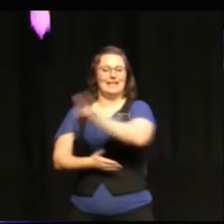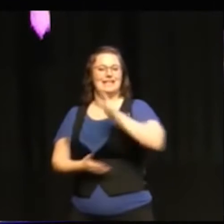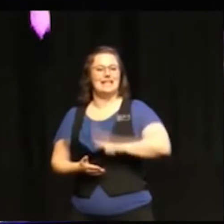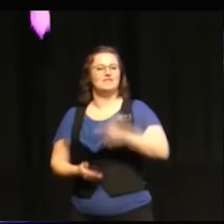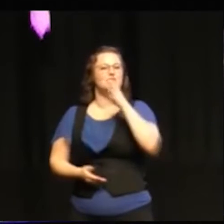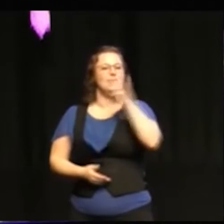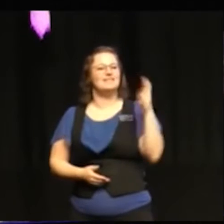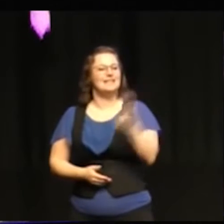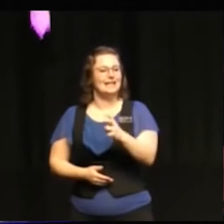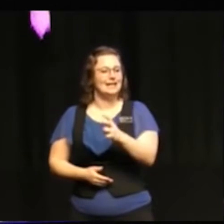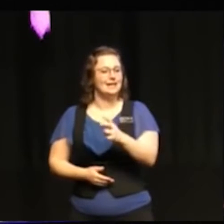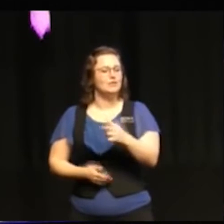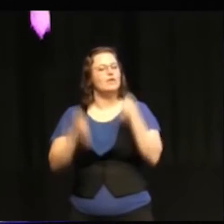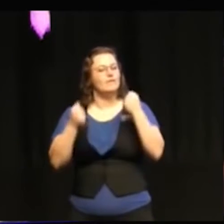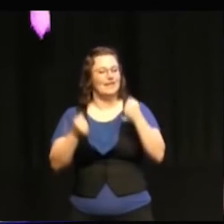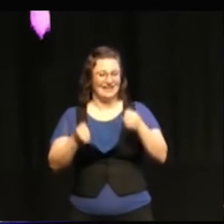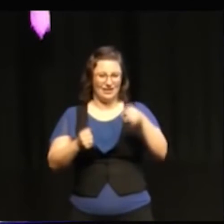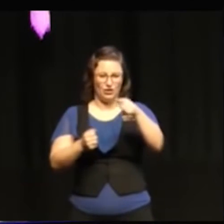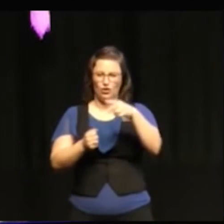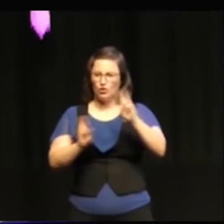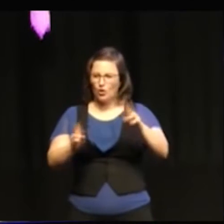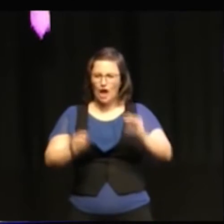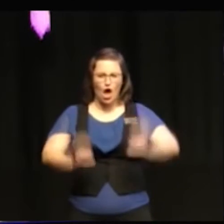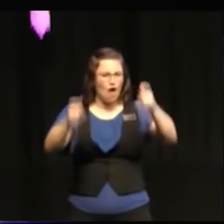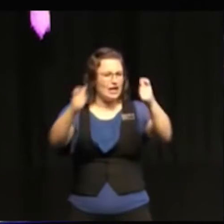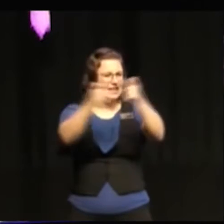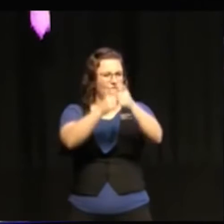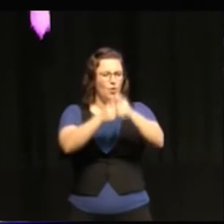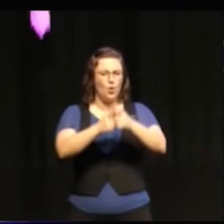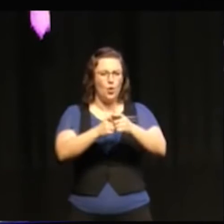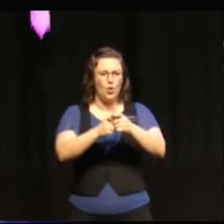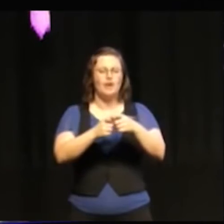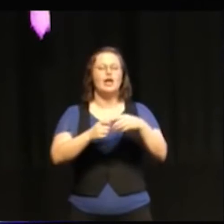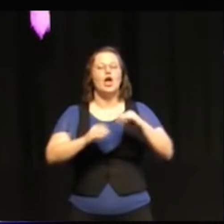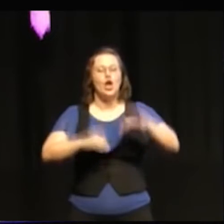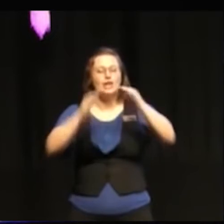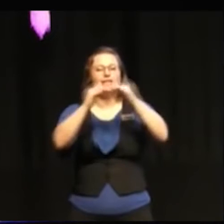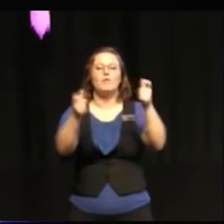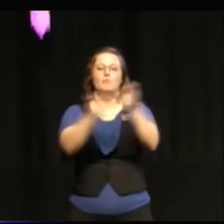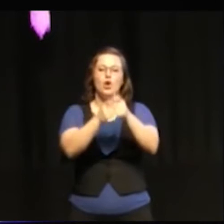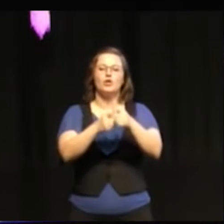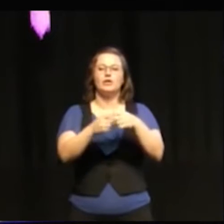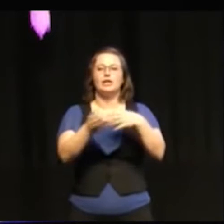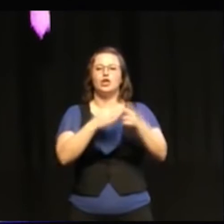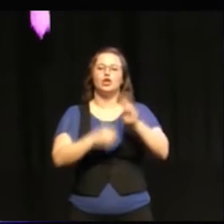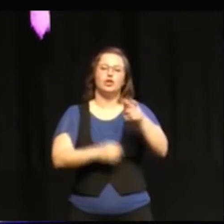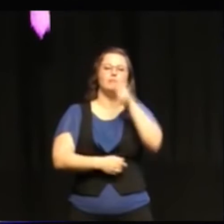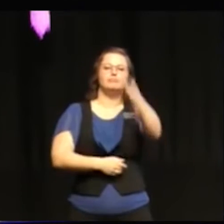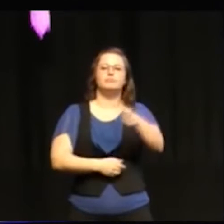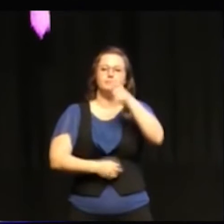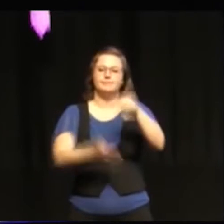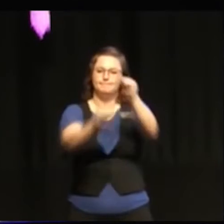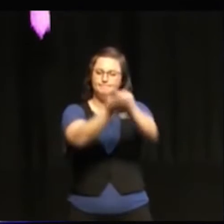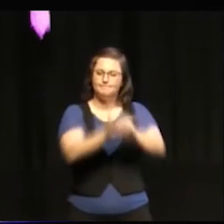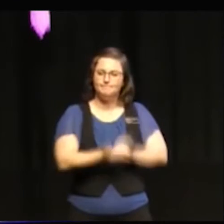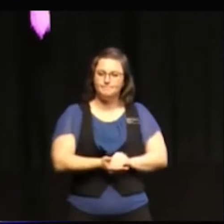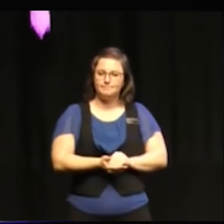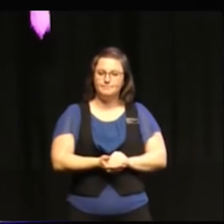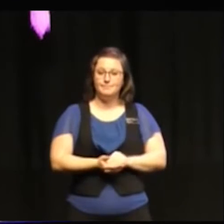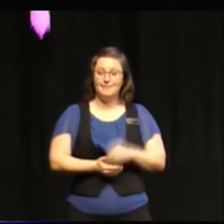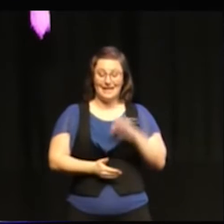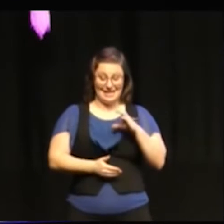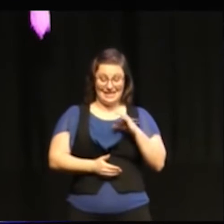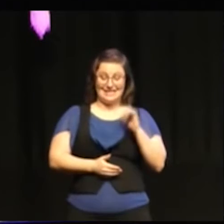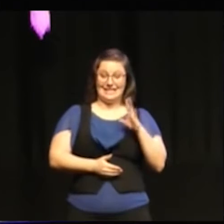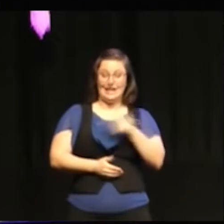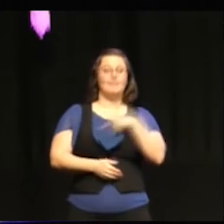att den här högnivå möten gör nya utfästelser. På sida jobbar vi på ganska mycket tycker jag. Vi